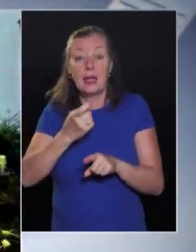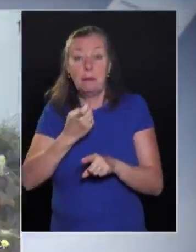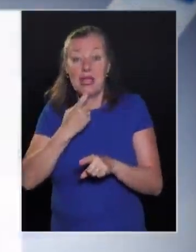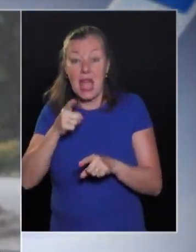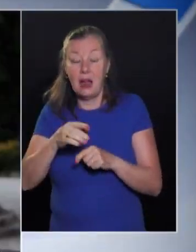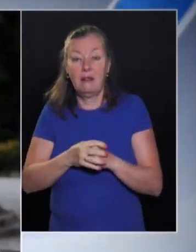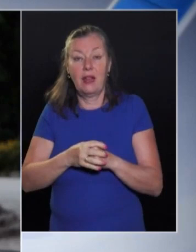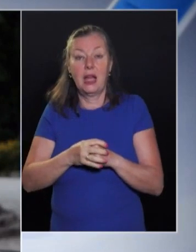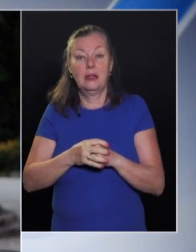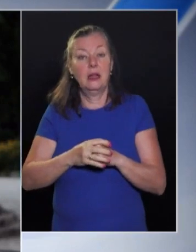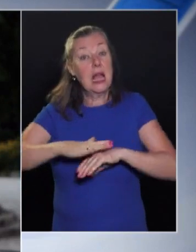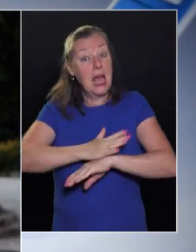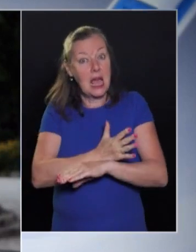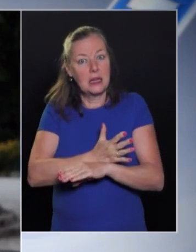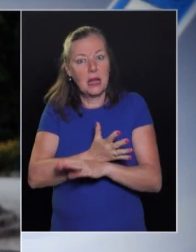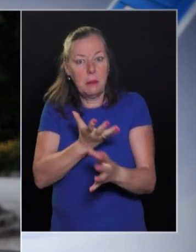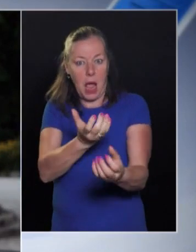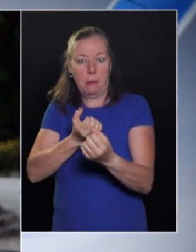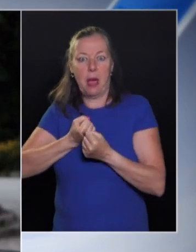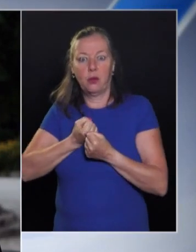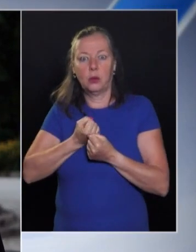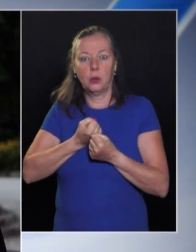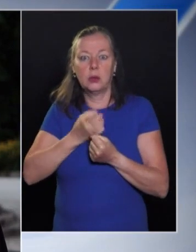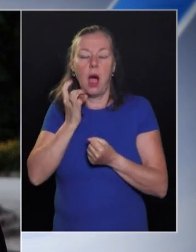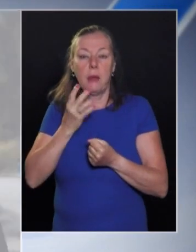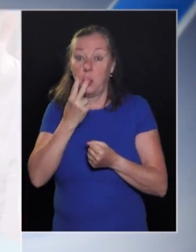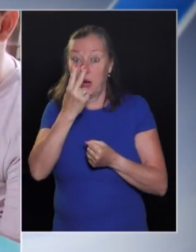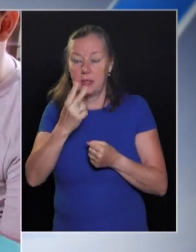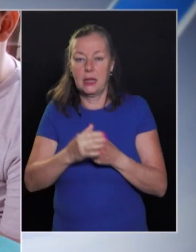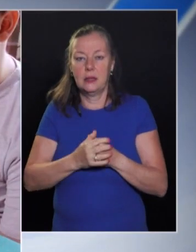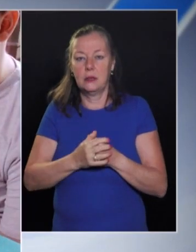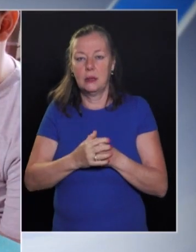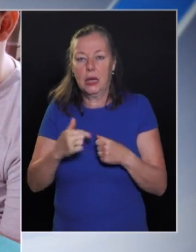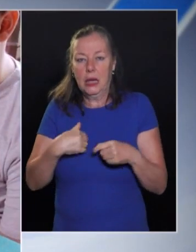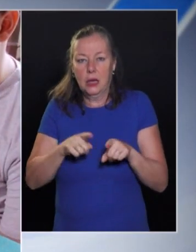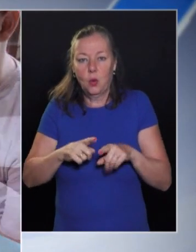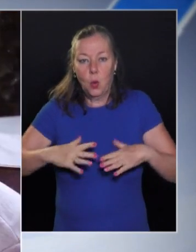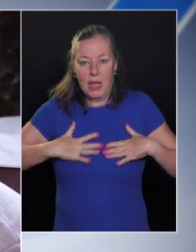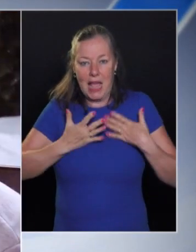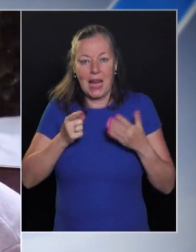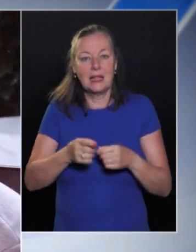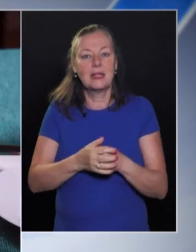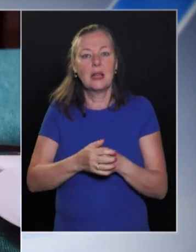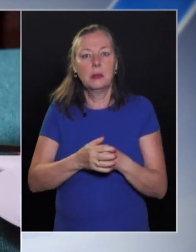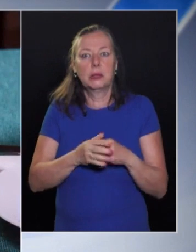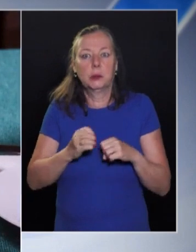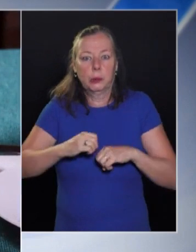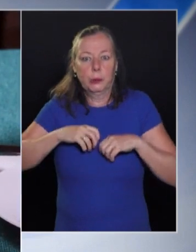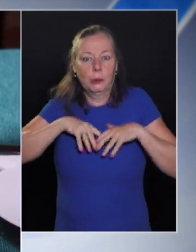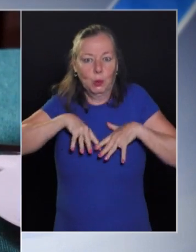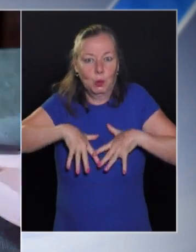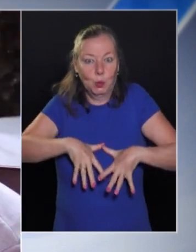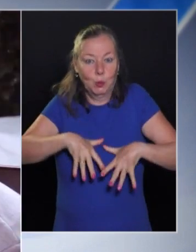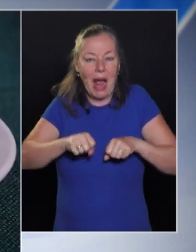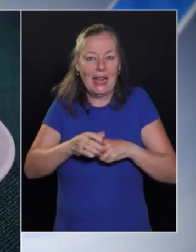egyszerűen nem lehet nem érzelmileg bevonódni, amikor az ember egy ilyet néz. Ahogy néztem, úgy egyre inkább azt éreztem, hogy megy be a